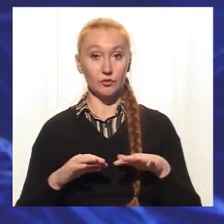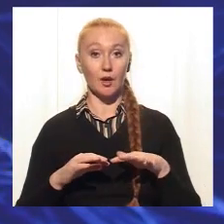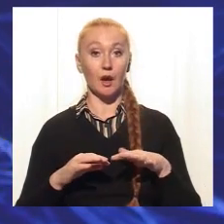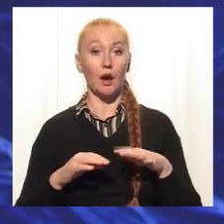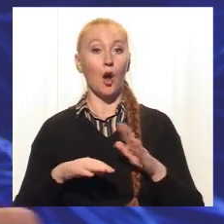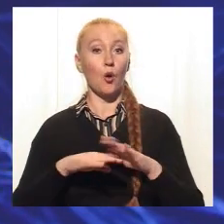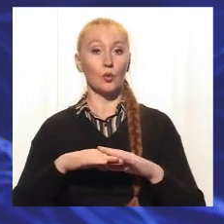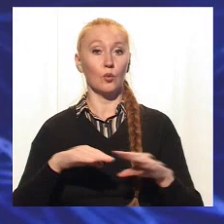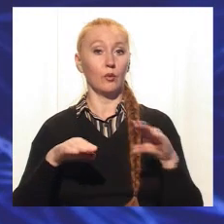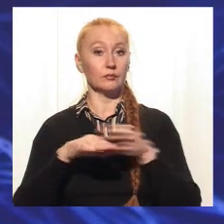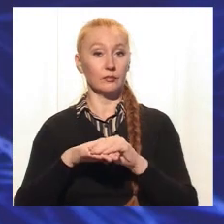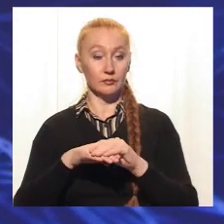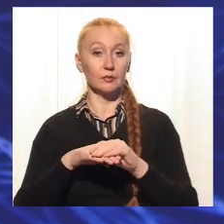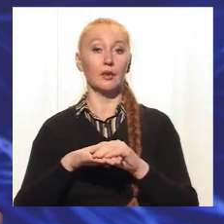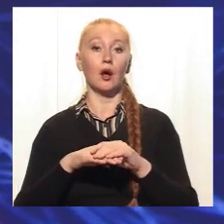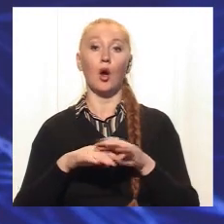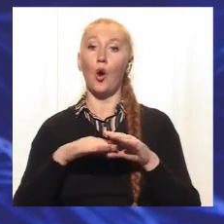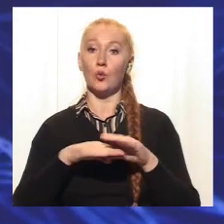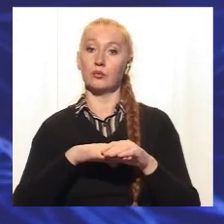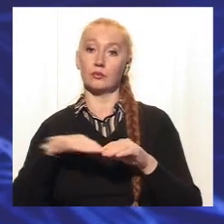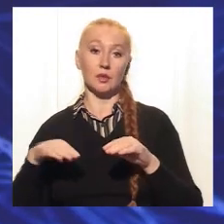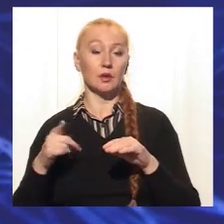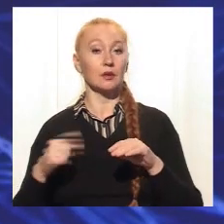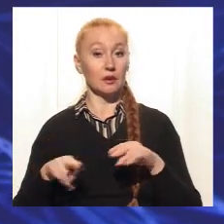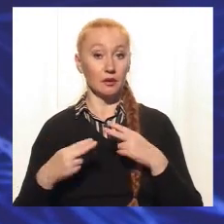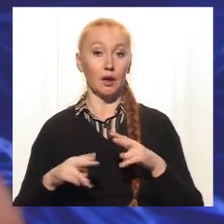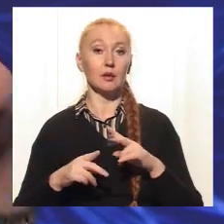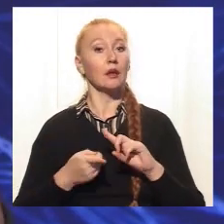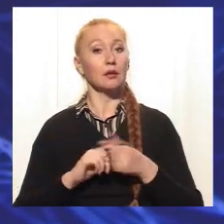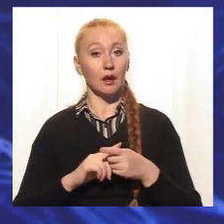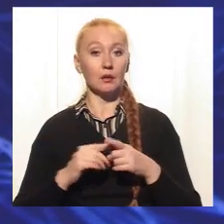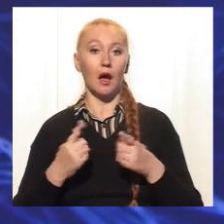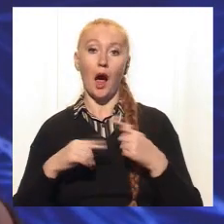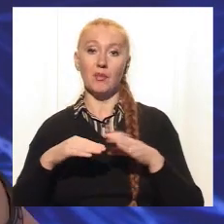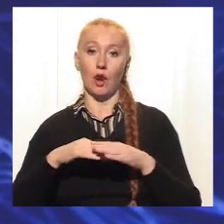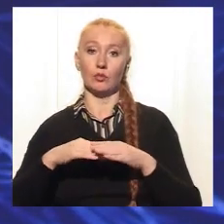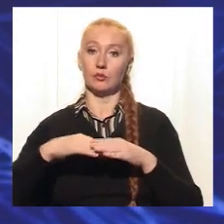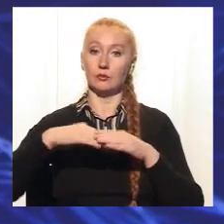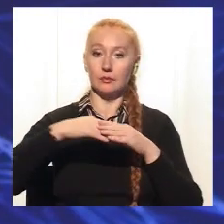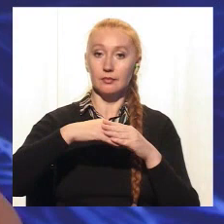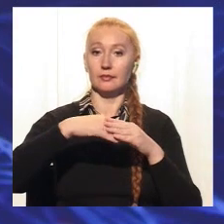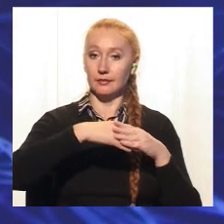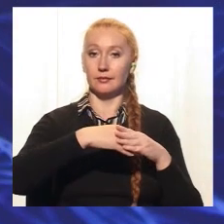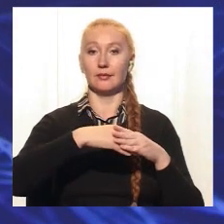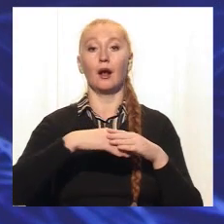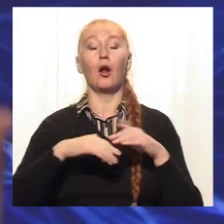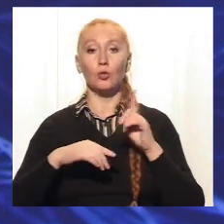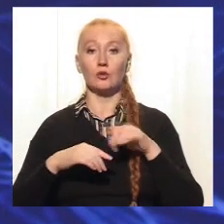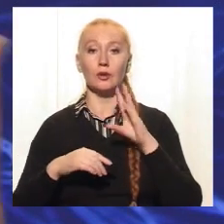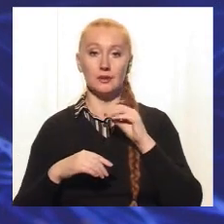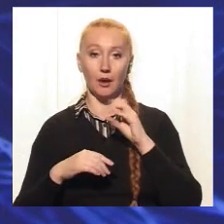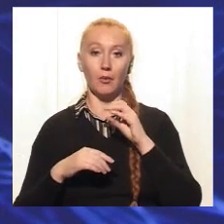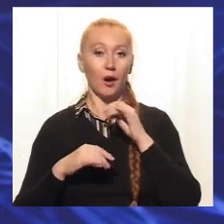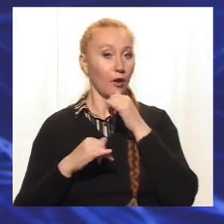руку, не треба видирати руку звідти. Навпаки, треба пропихувати руку далі. Тоді собака